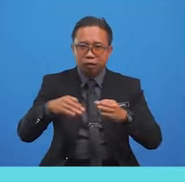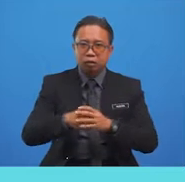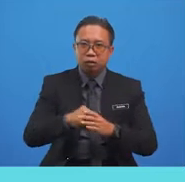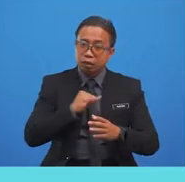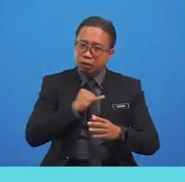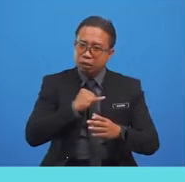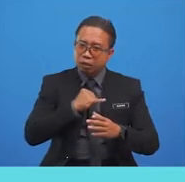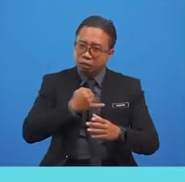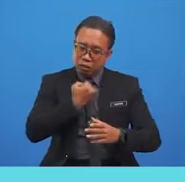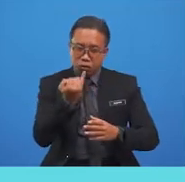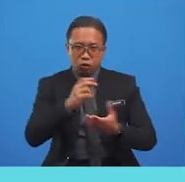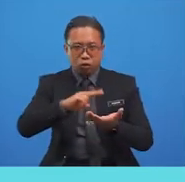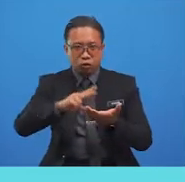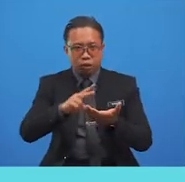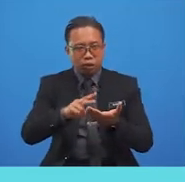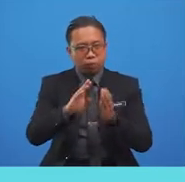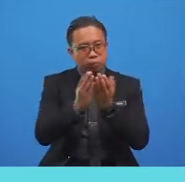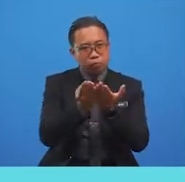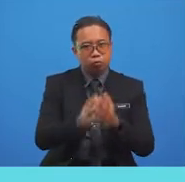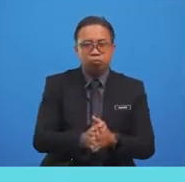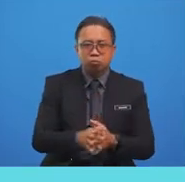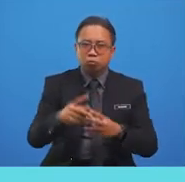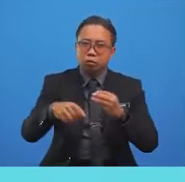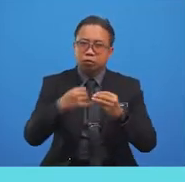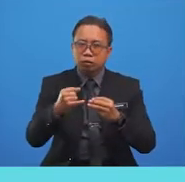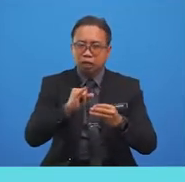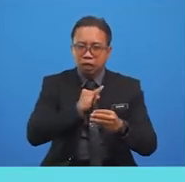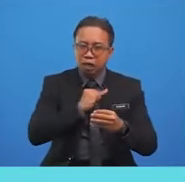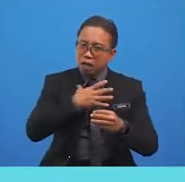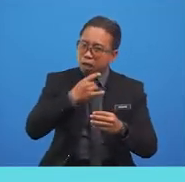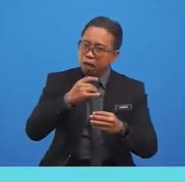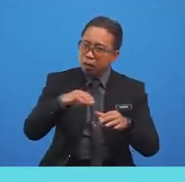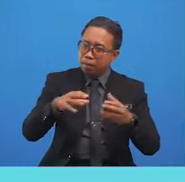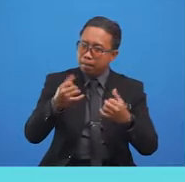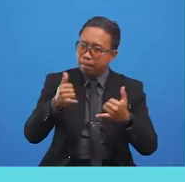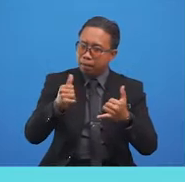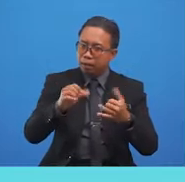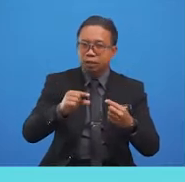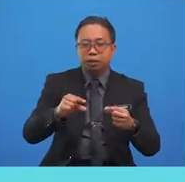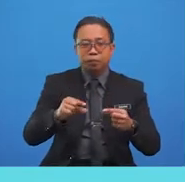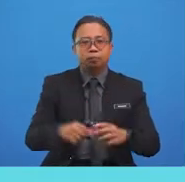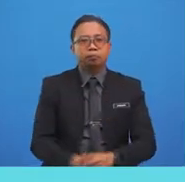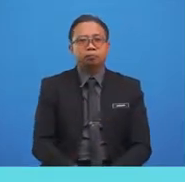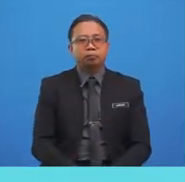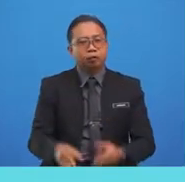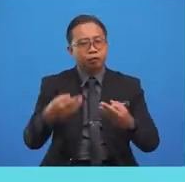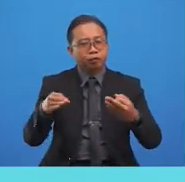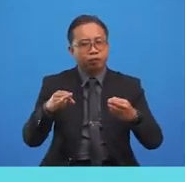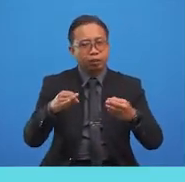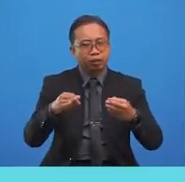When I am free, I like playing board games. Free time activities